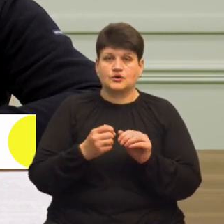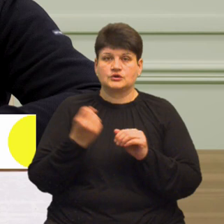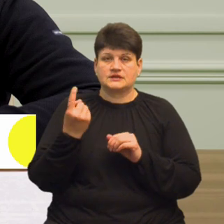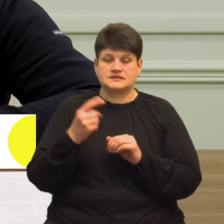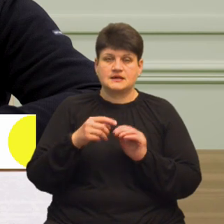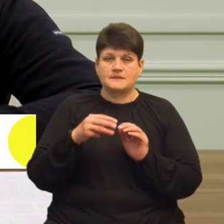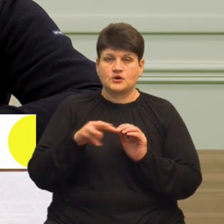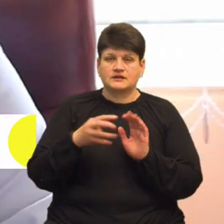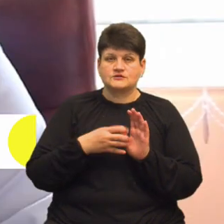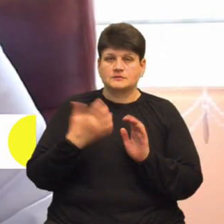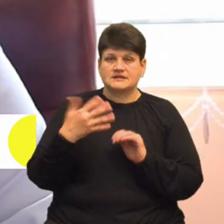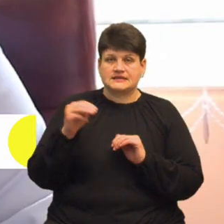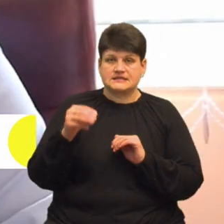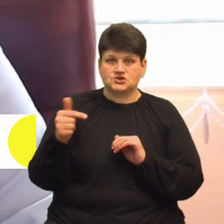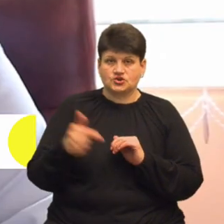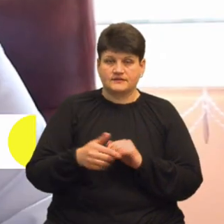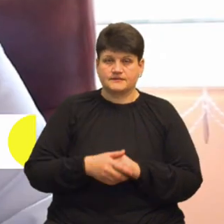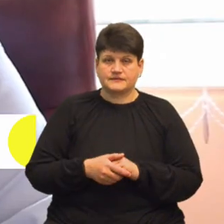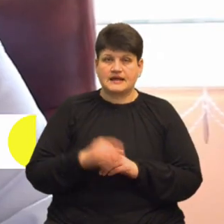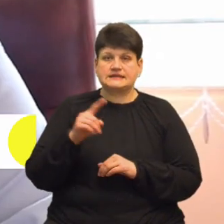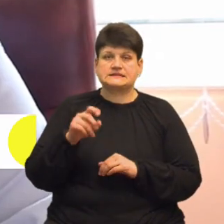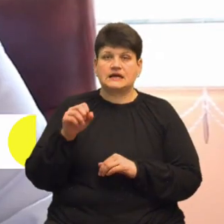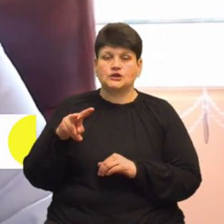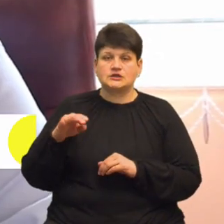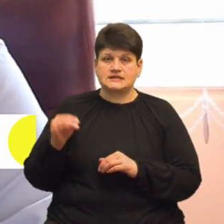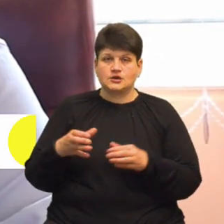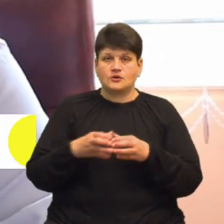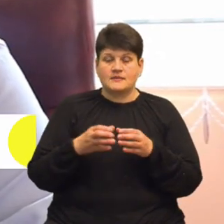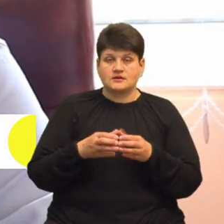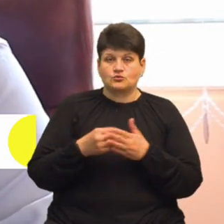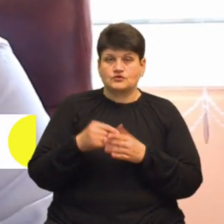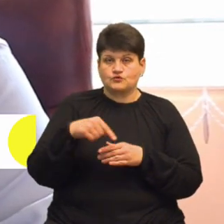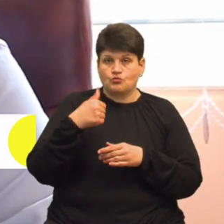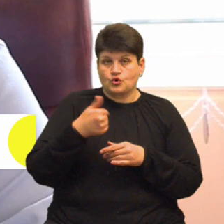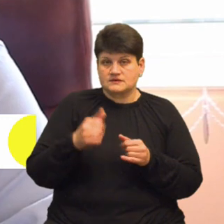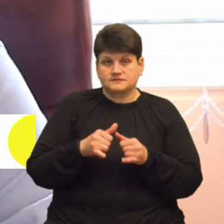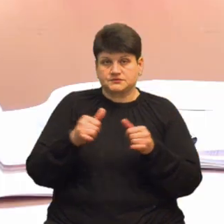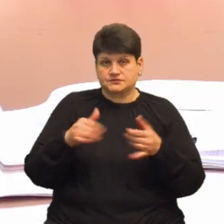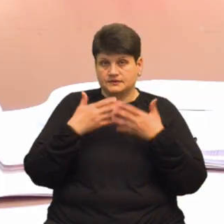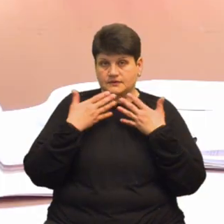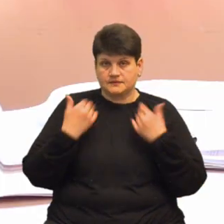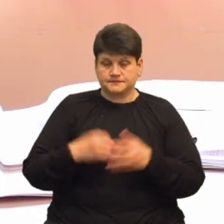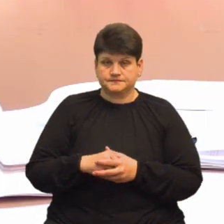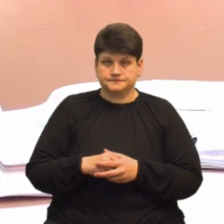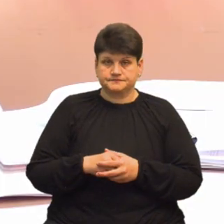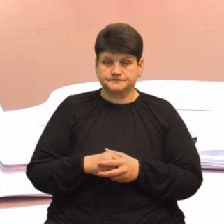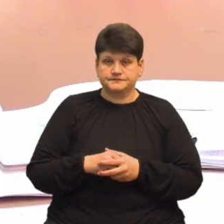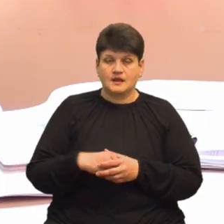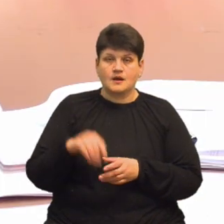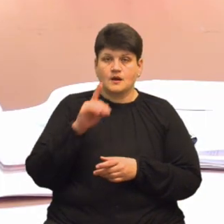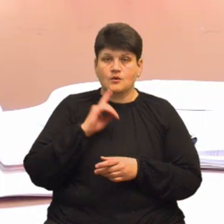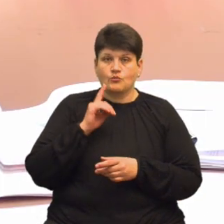950 тис. гривень. А в Залозецькій громаді бюджет цього року не збільшиться, каже голова громади Андрій Нога. Тенденції поки що